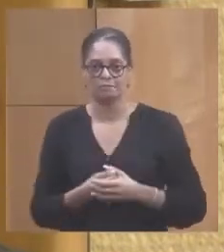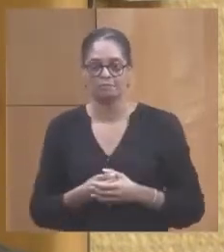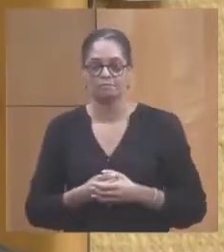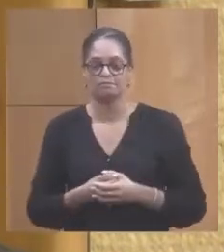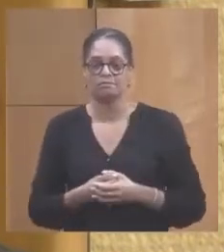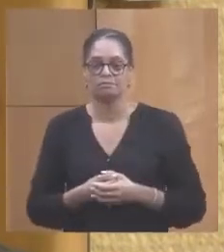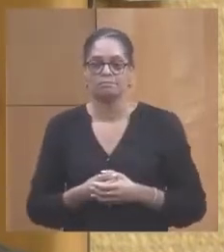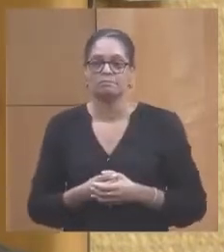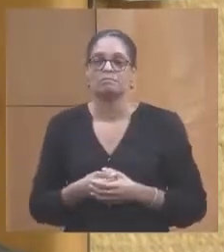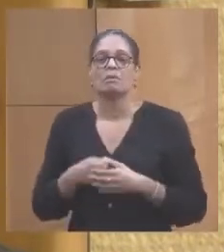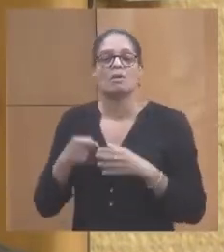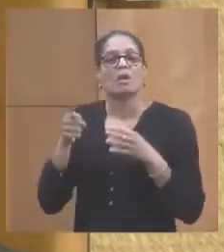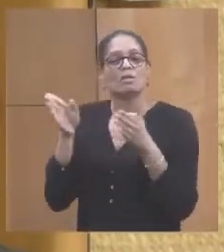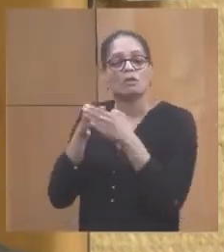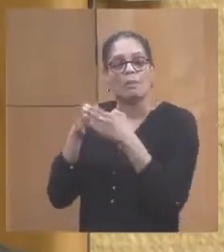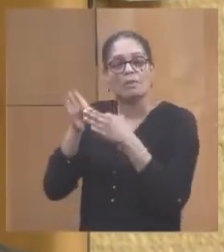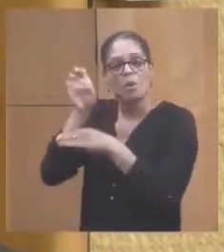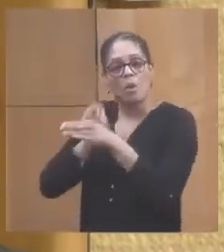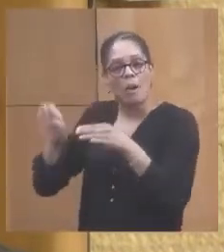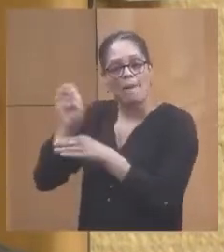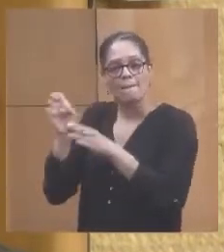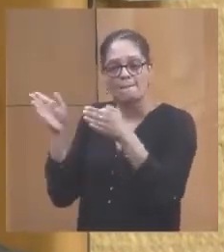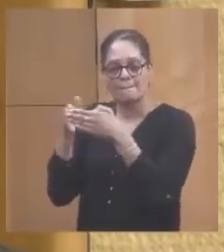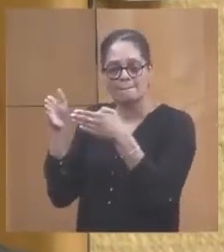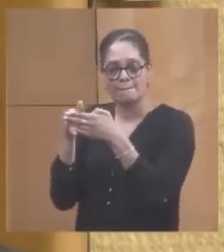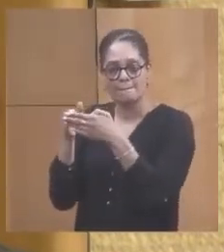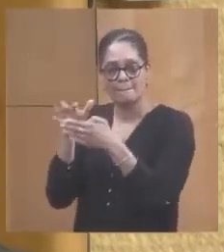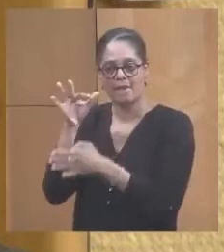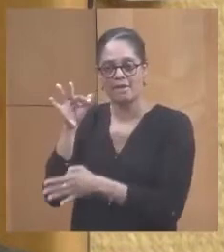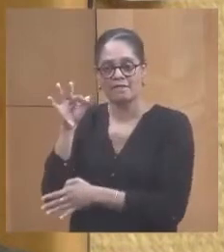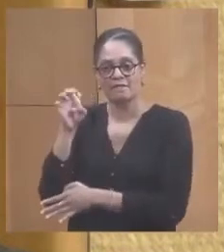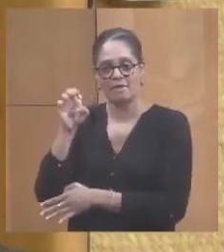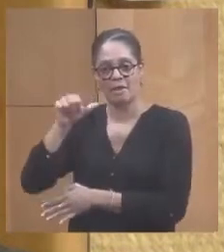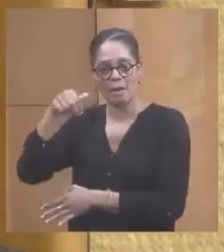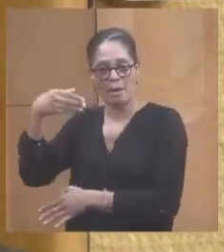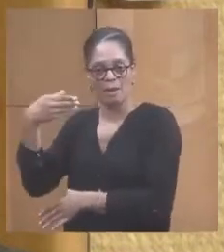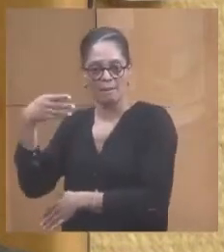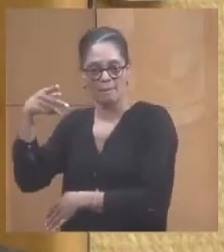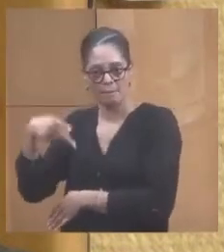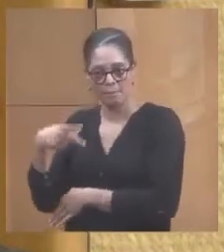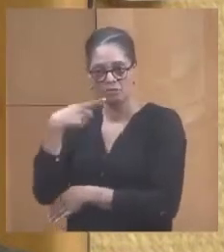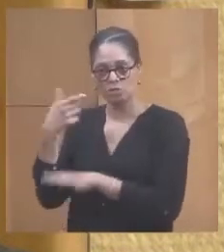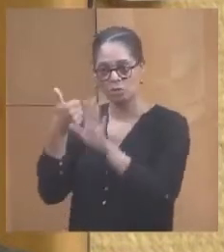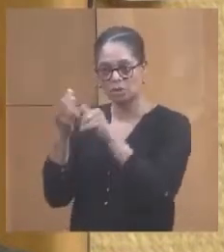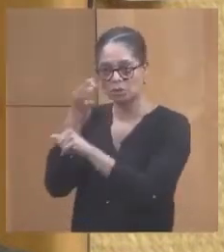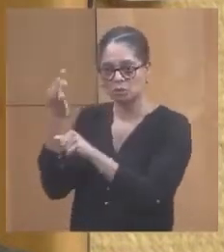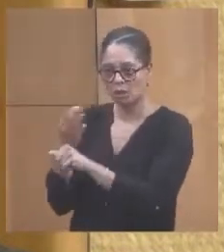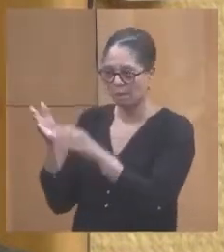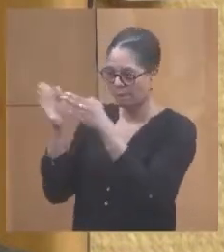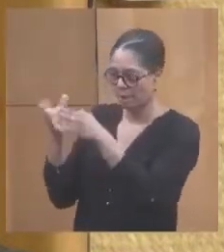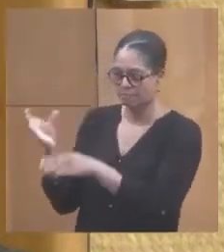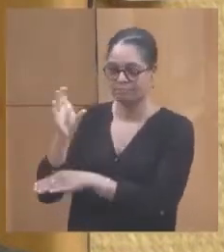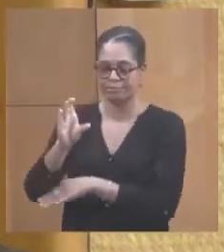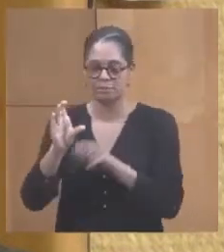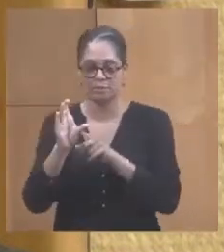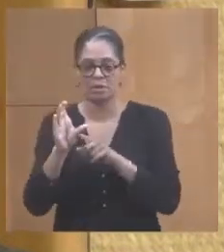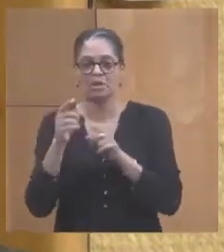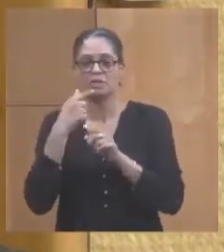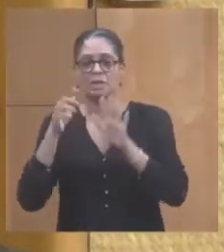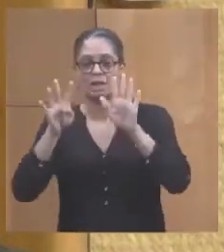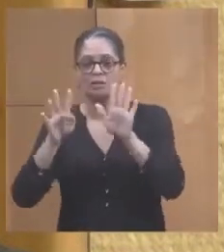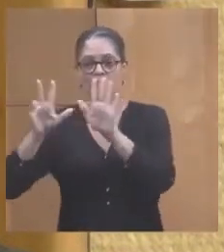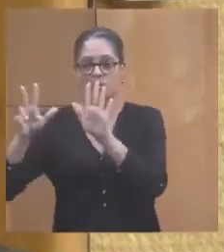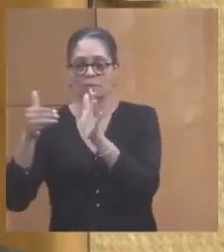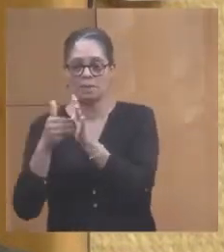La sollicitation auprès de l'Union européenne, le plus ferme, c'est 60%. Donc, 98